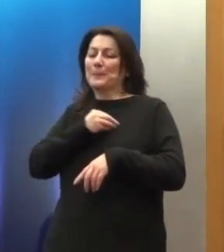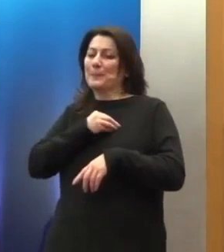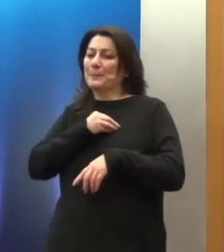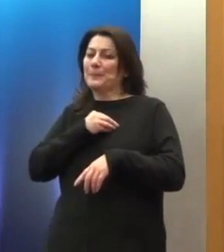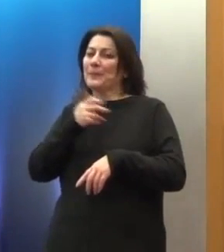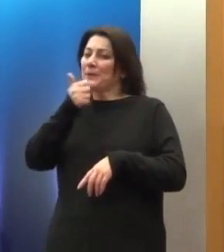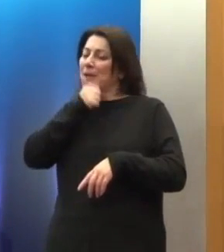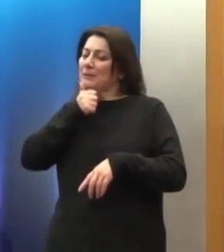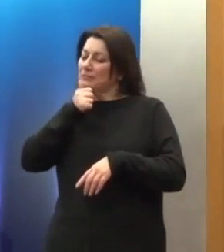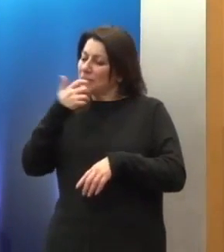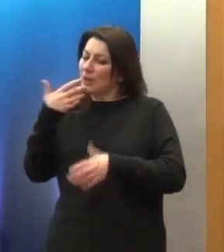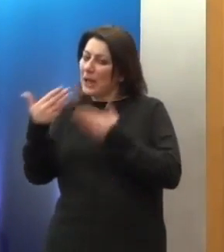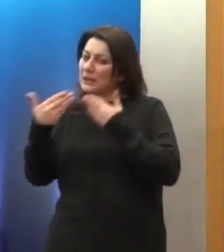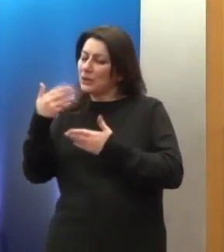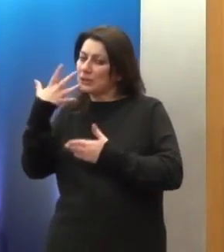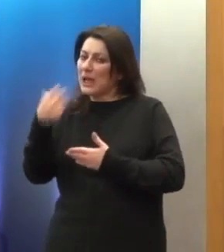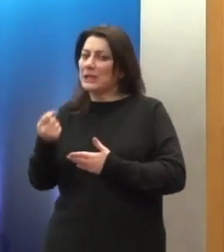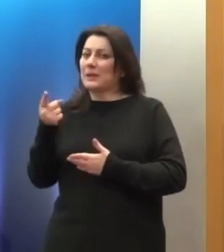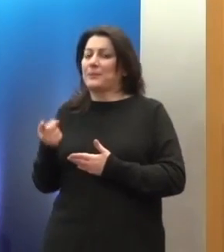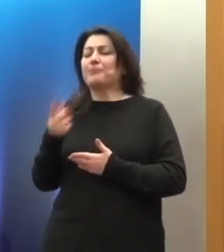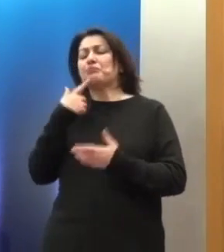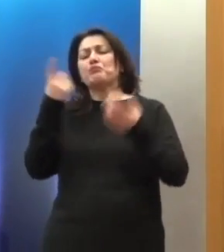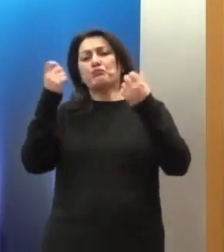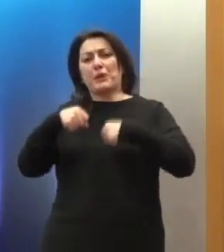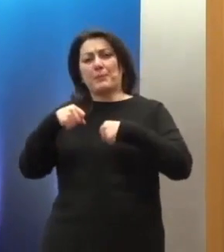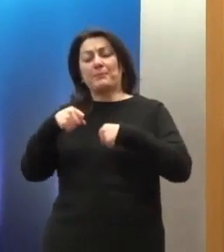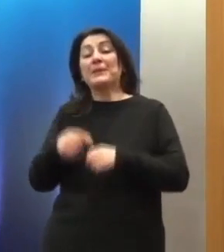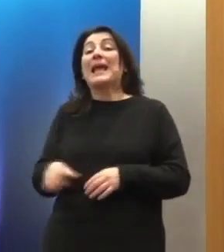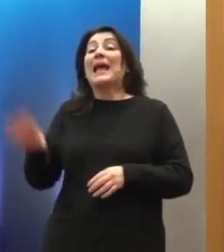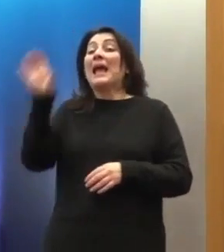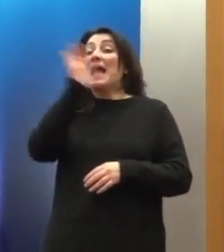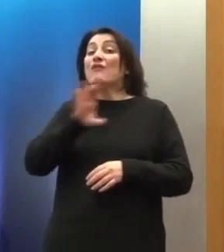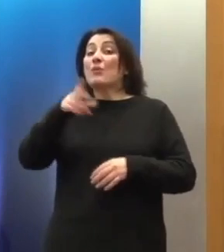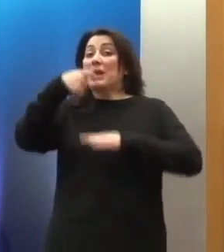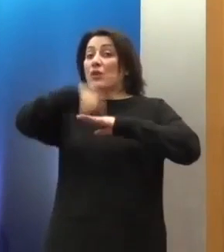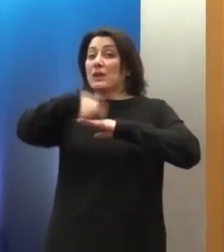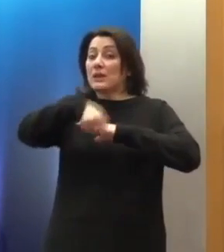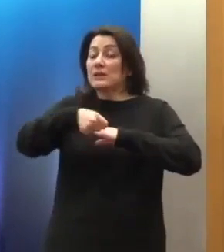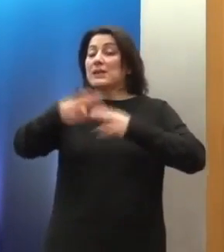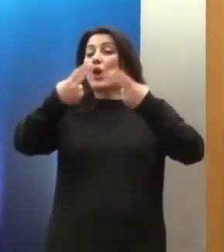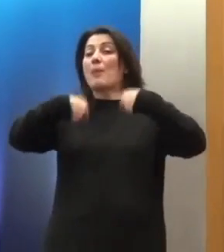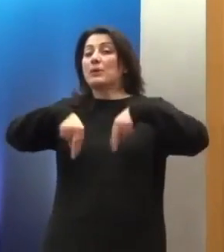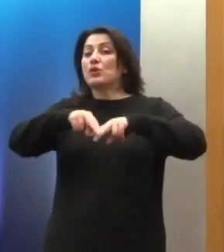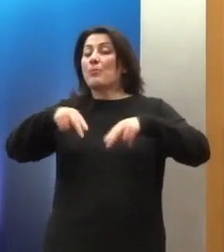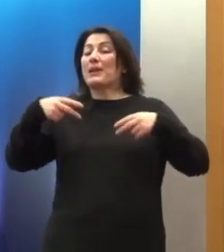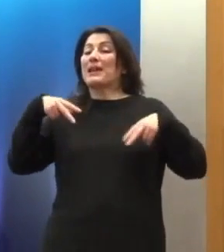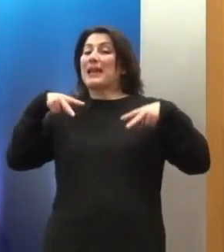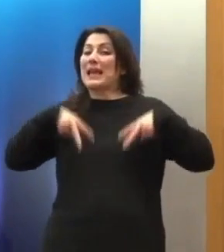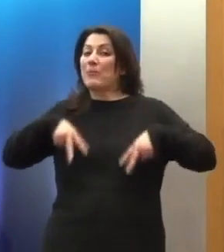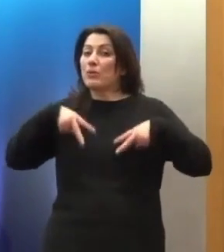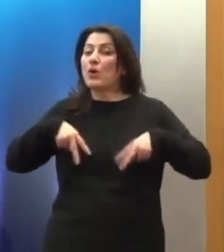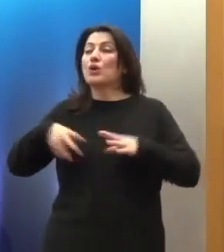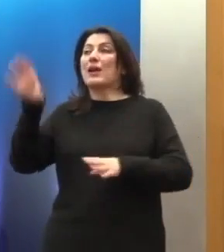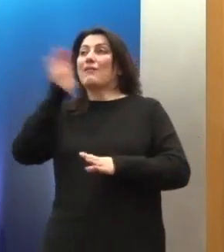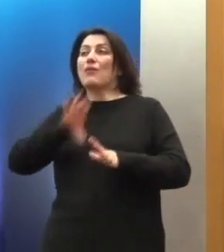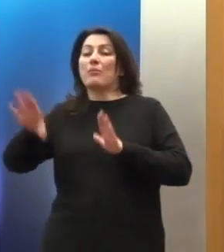νομίζω ότι συμφωνούμε απόλυτα. και το Ευρωπαϊκό Δικαστήριο, και η Επιτροπή Υπουργών, και ο Ευρωπαϊκός Κοινωνικός Χάρτης,